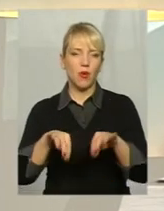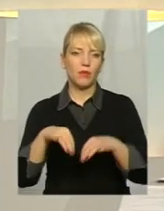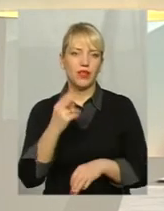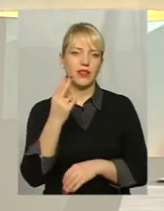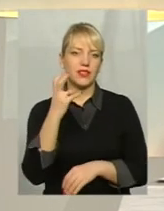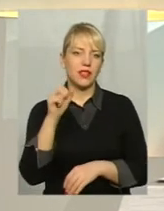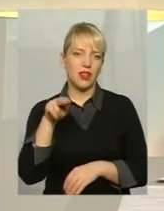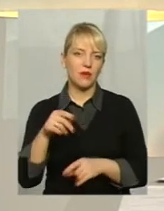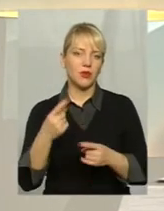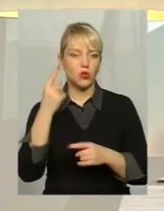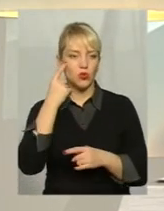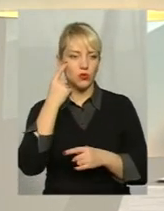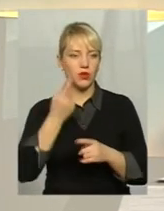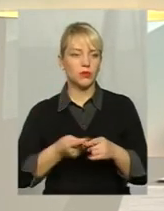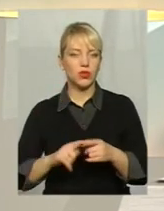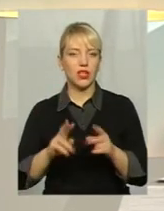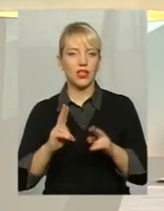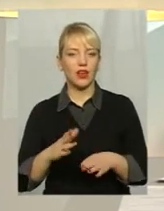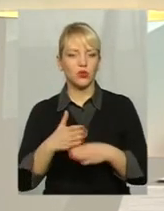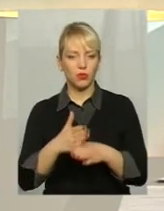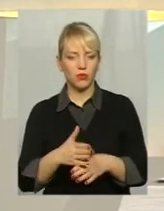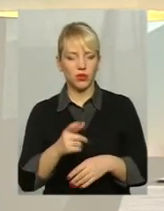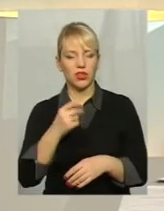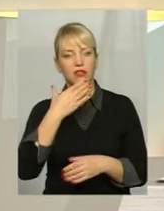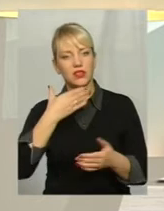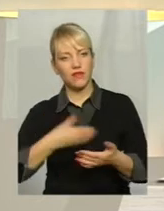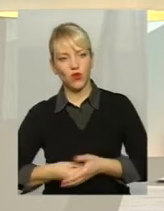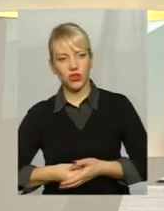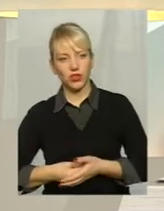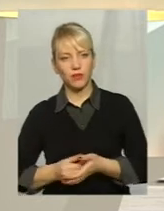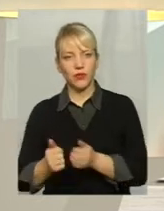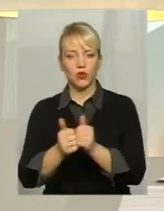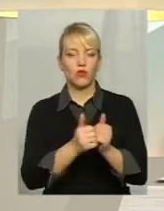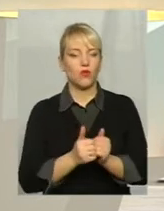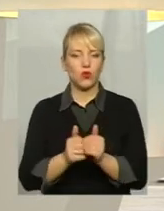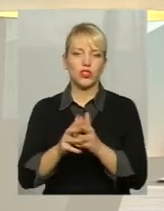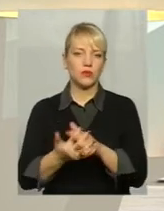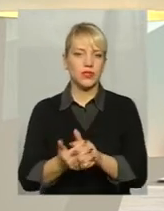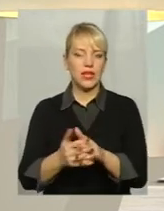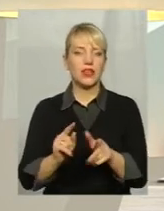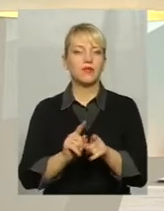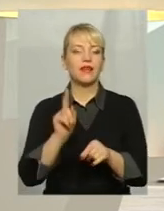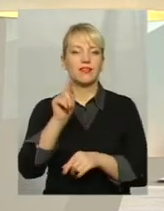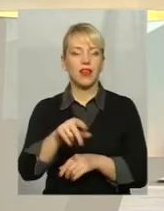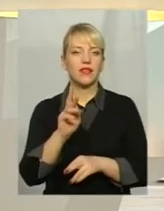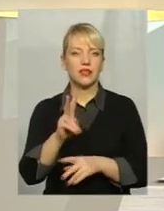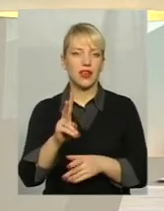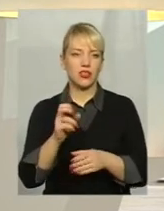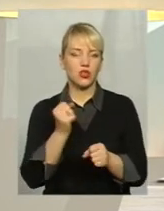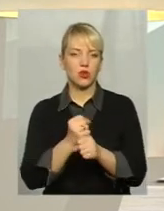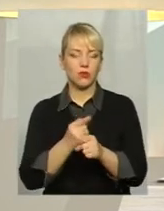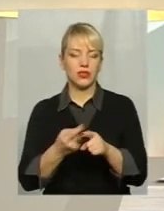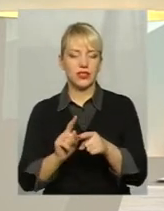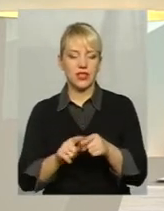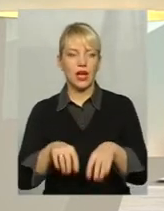думає про те, як Допомогти і своїм Довколишнім селам І навіть, як заробити Цим